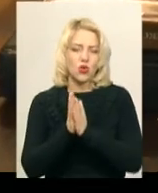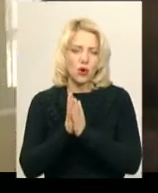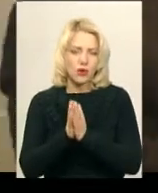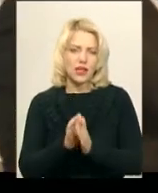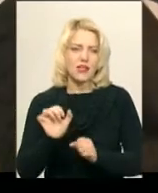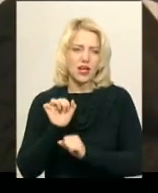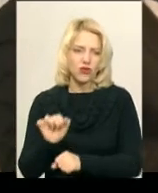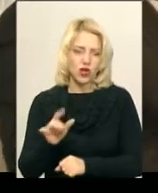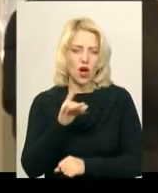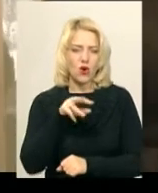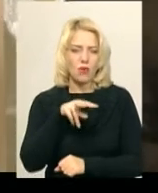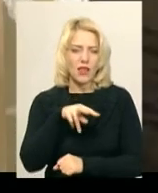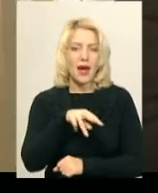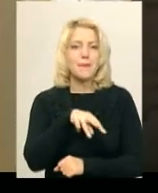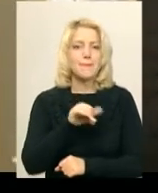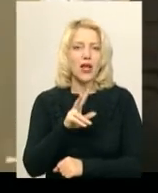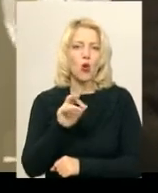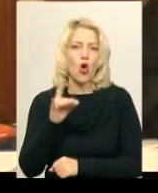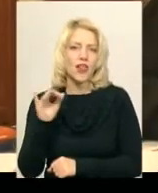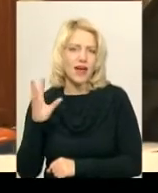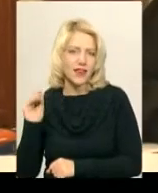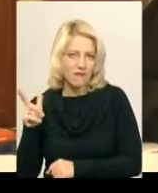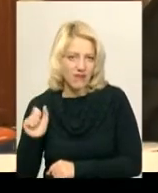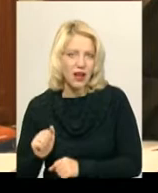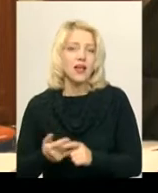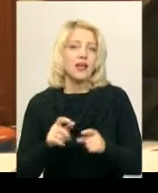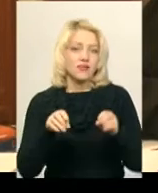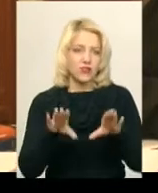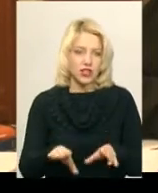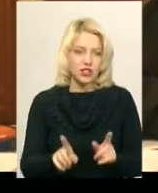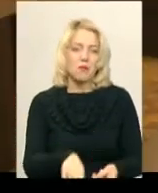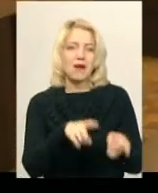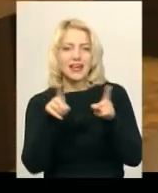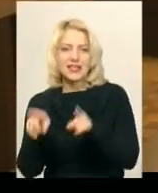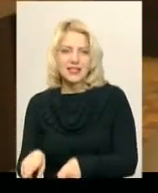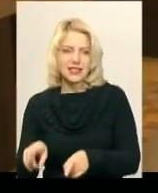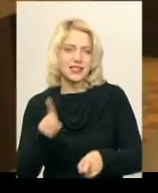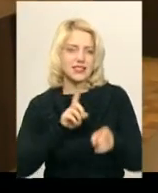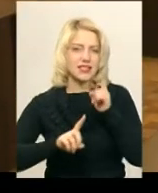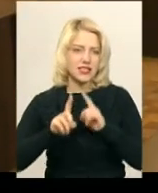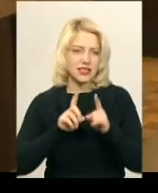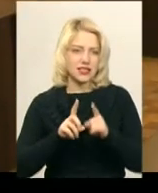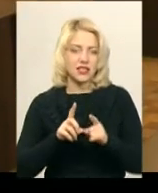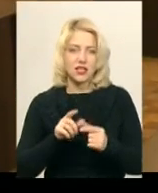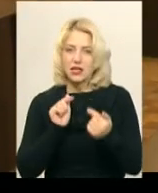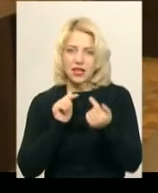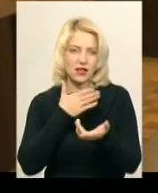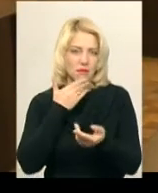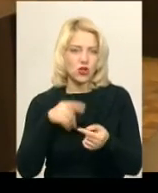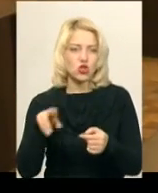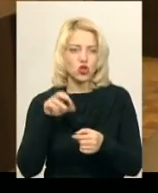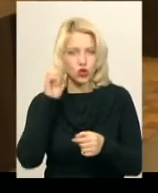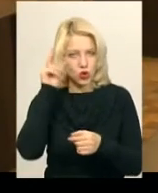Миколаєва суддя Хмельницького міського районного суду Володимир Навроцький вирішив перенести засідання. Інші учасники, нема заперечність щодо дати